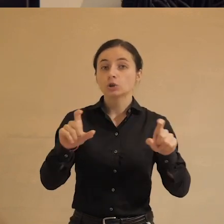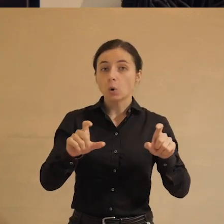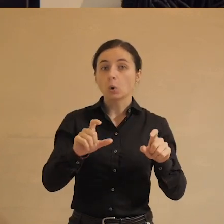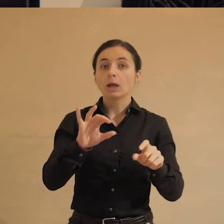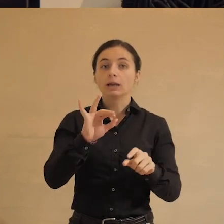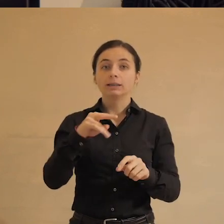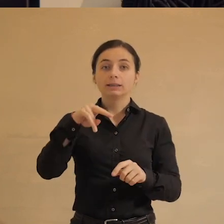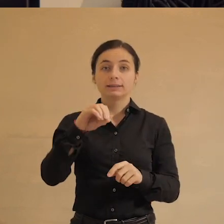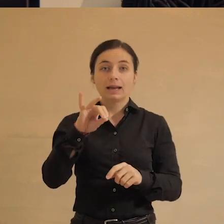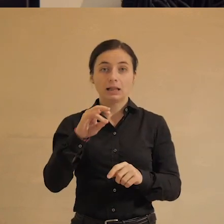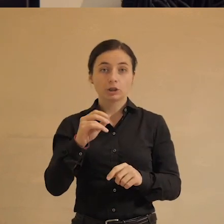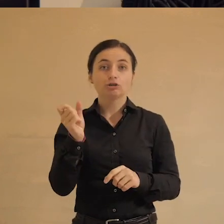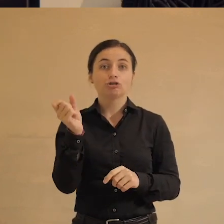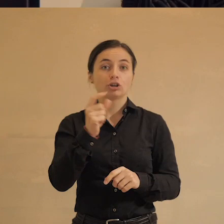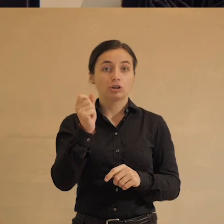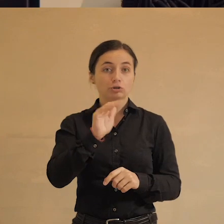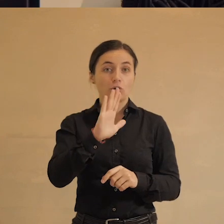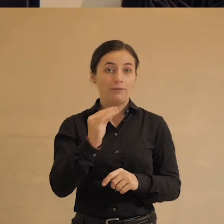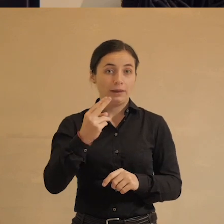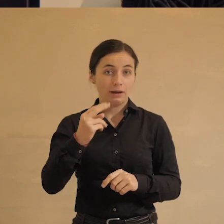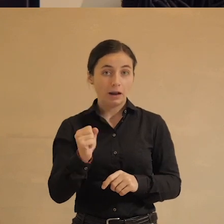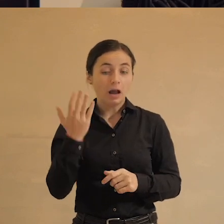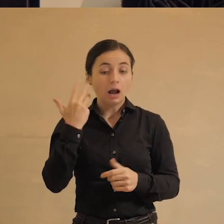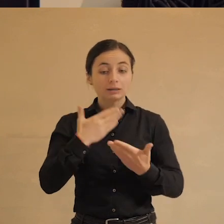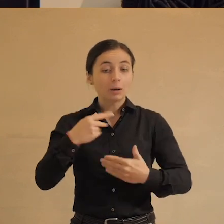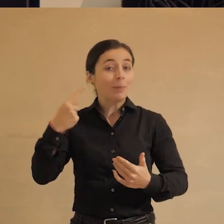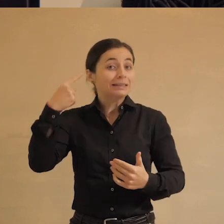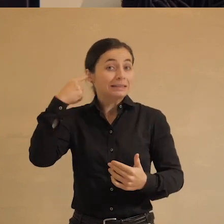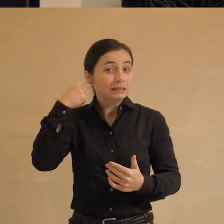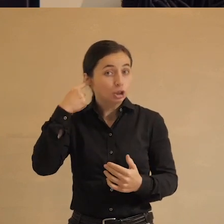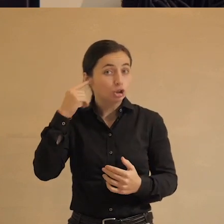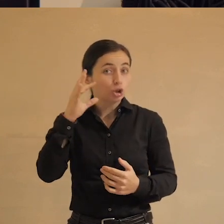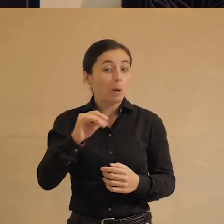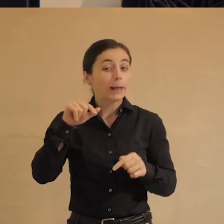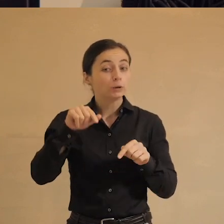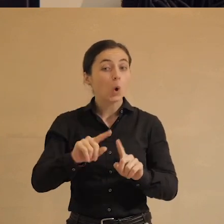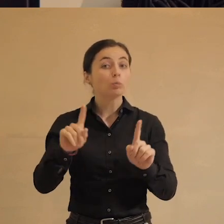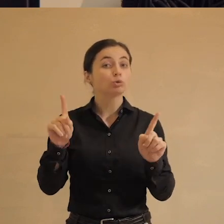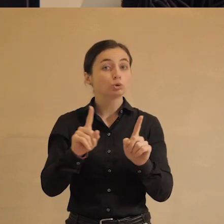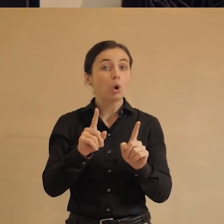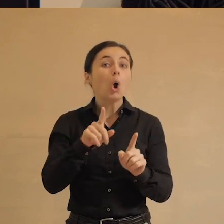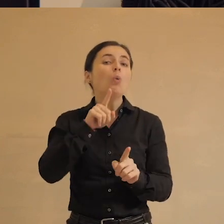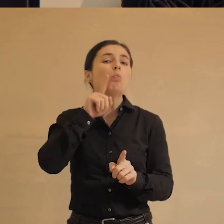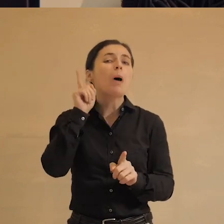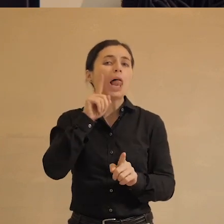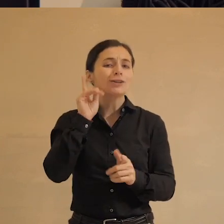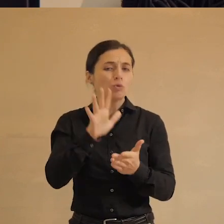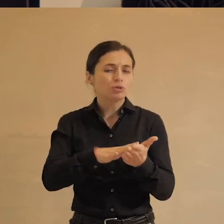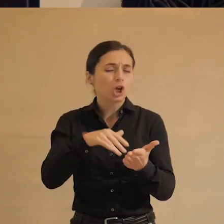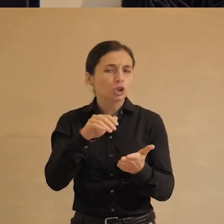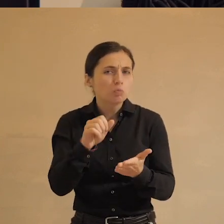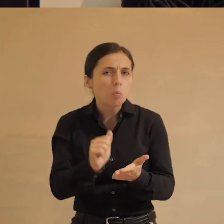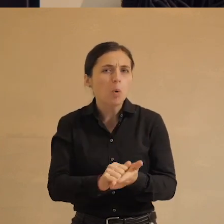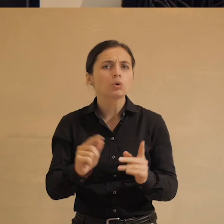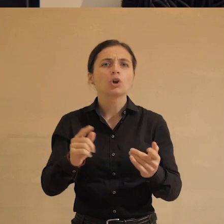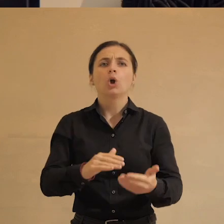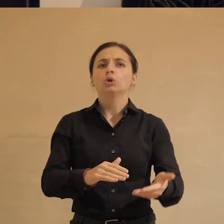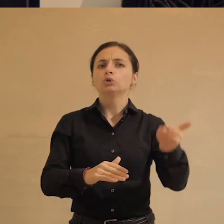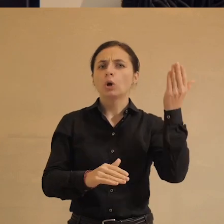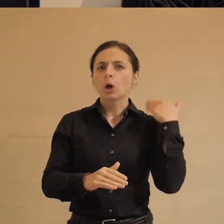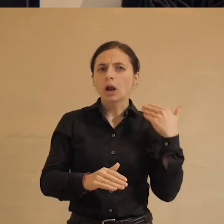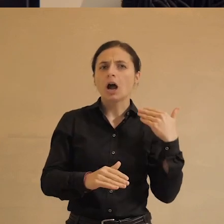идеологическая школа золотого века. Когда мы слышим о том, что молодежь испортилась, что раньше